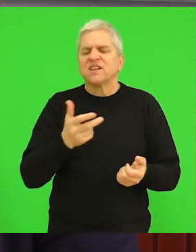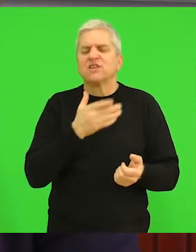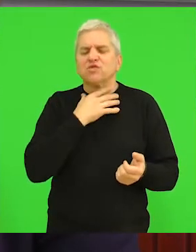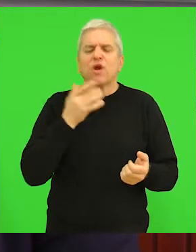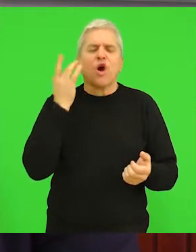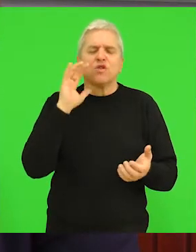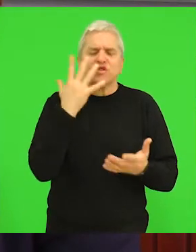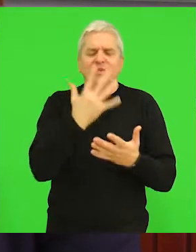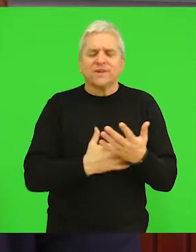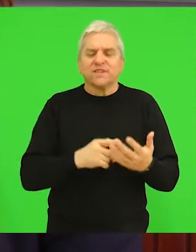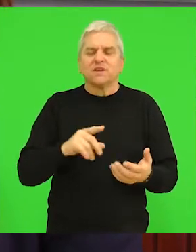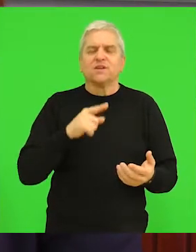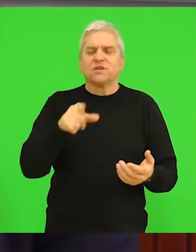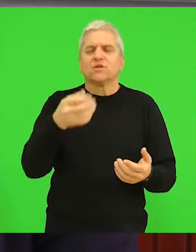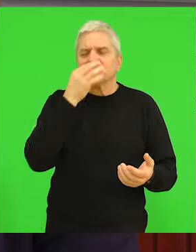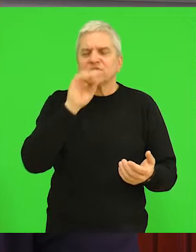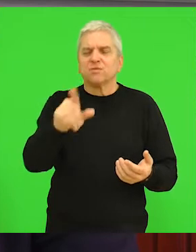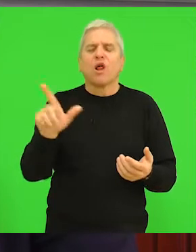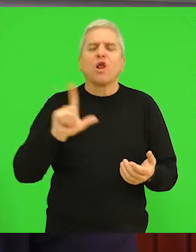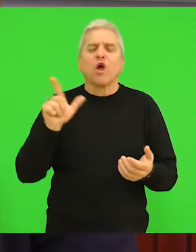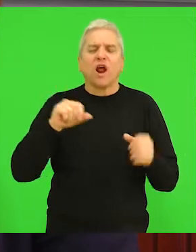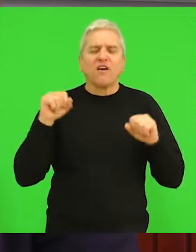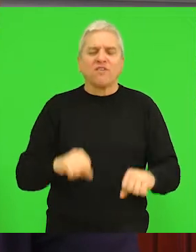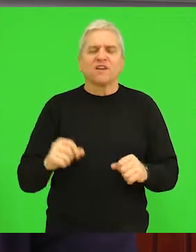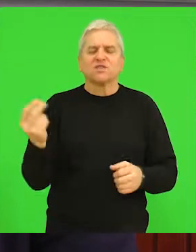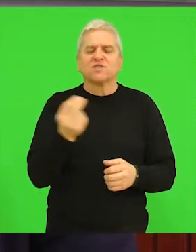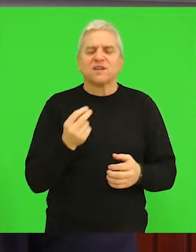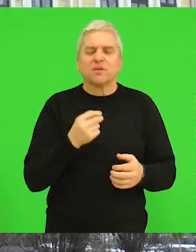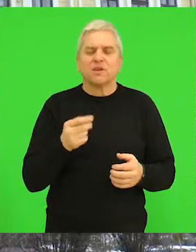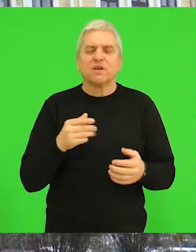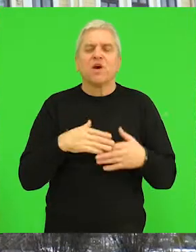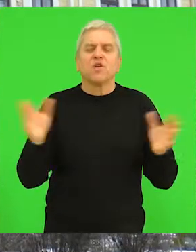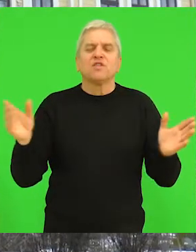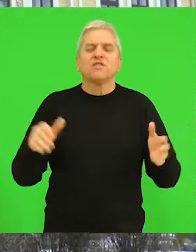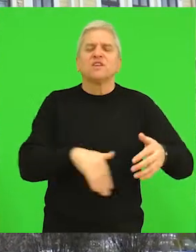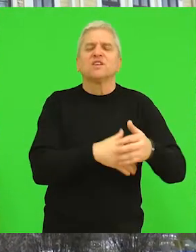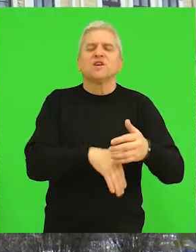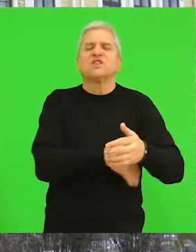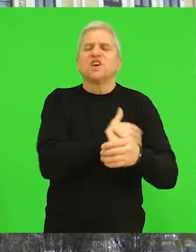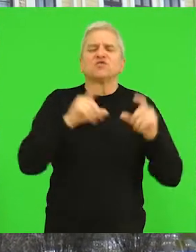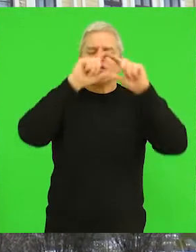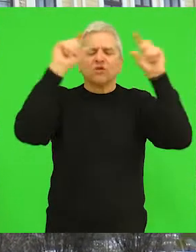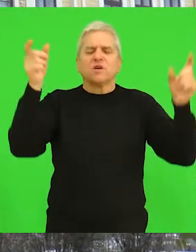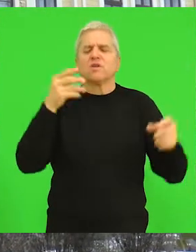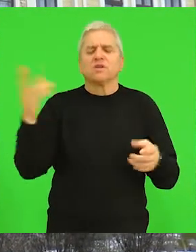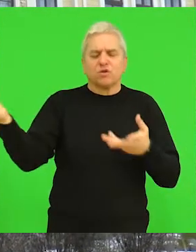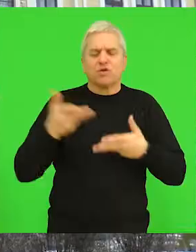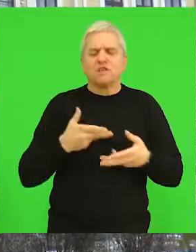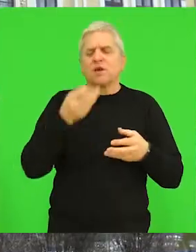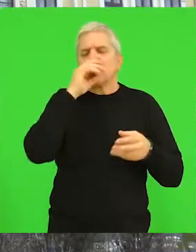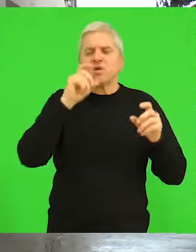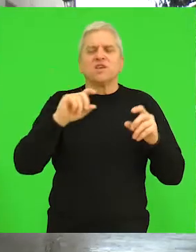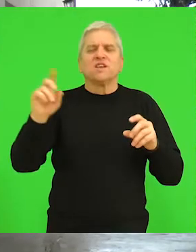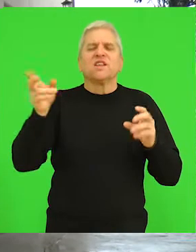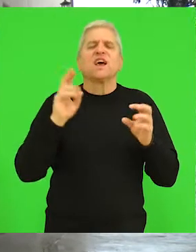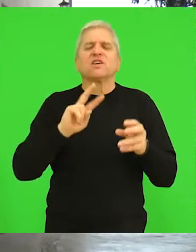odlično ocenjene i možda smo po tome i najbolja lokalna samoprava u Srbiji. Otvaranje učeničkog doma donelo bi boljitak opštini